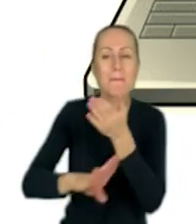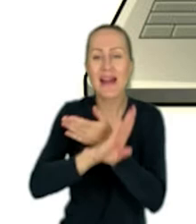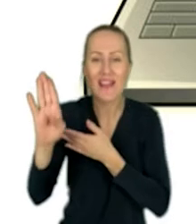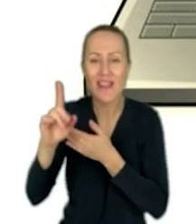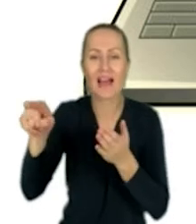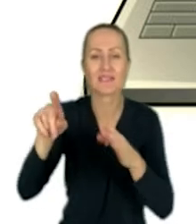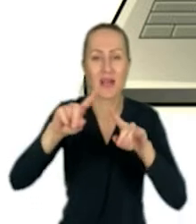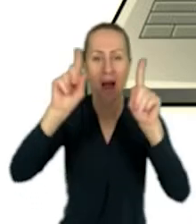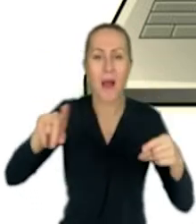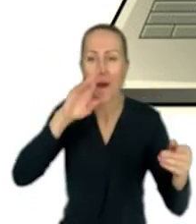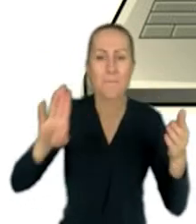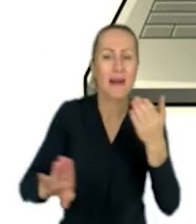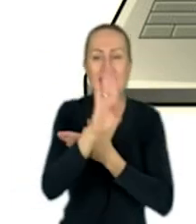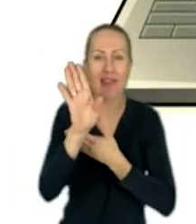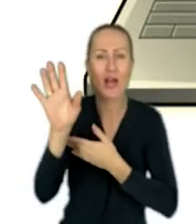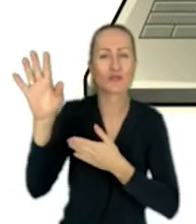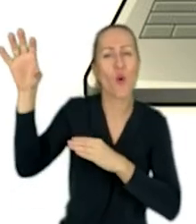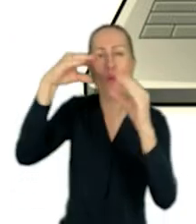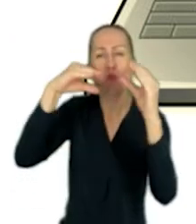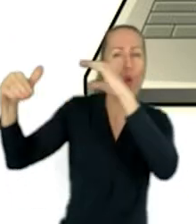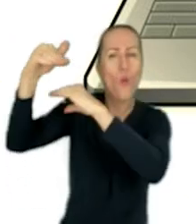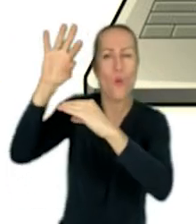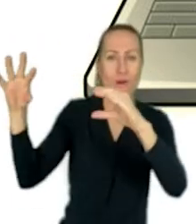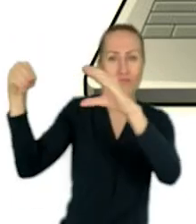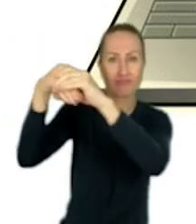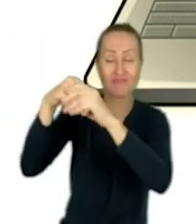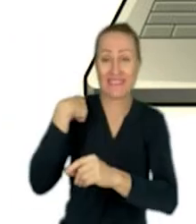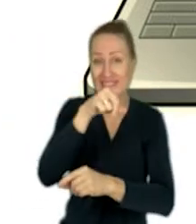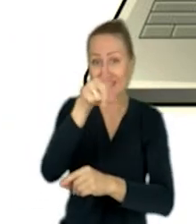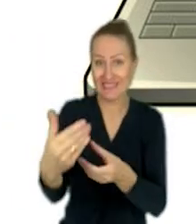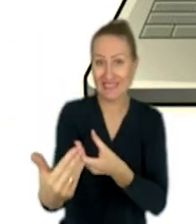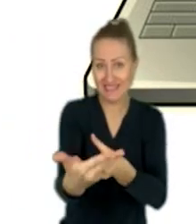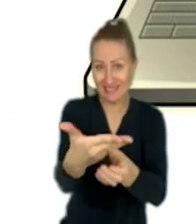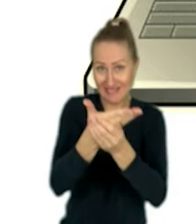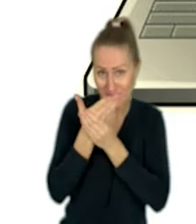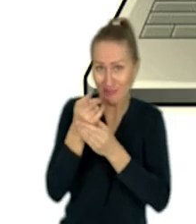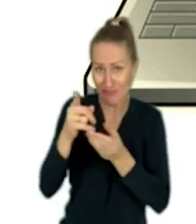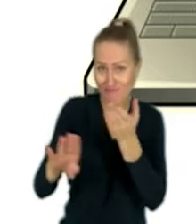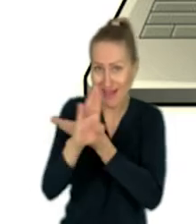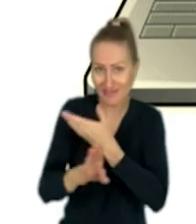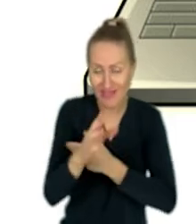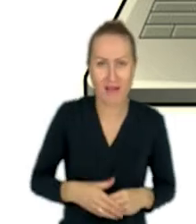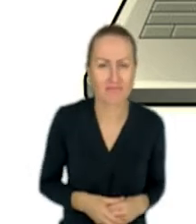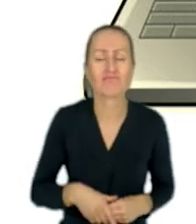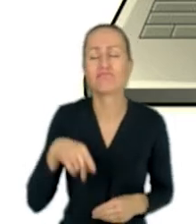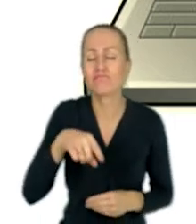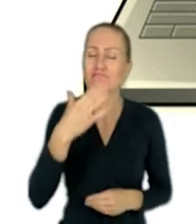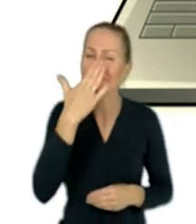jest w chmurze. I zapraszam was właśnie do tej prezentacji. To, co zwykle robię, kiedy